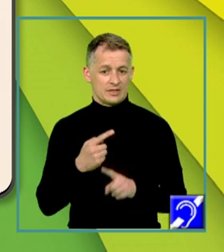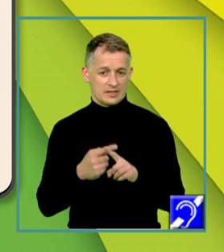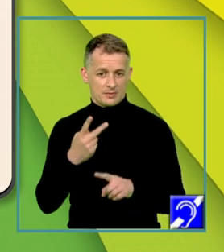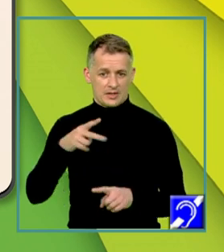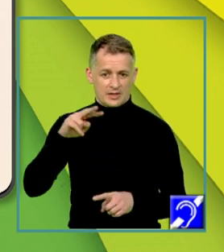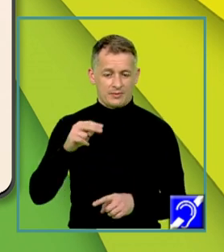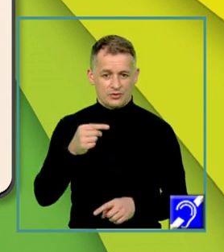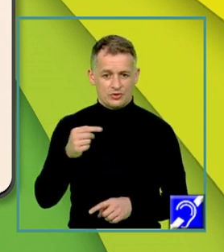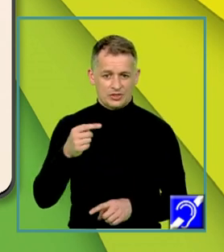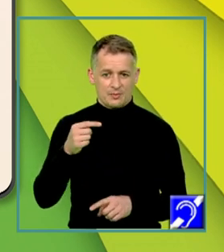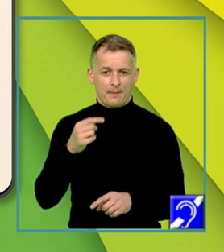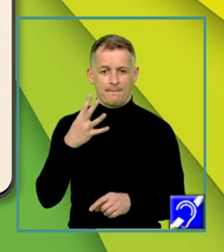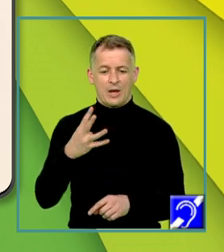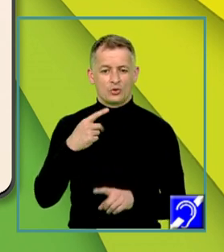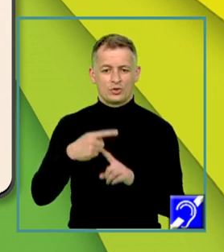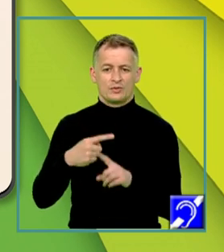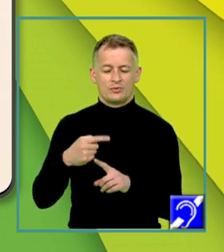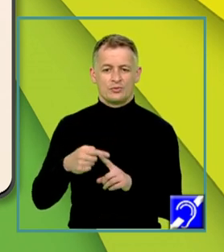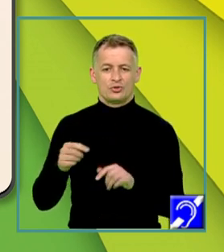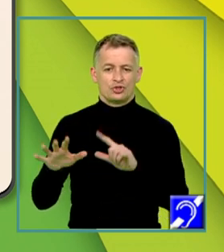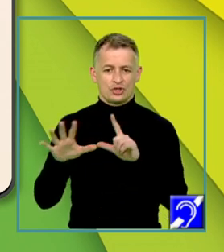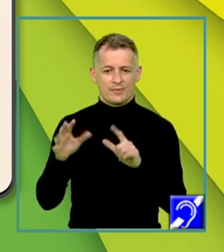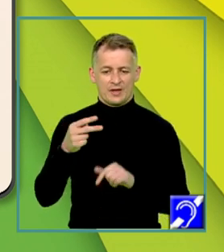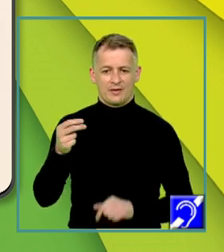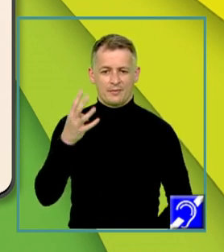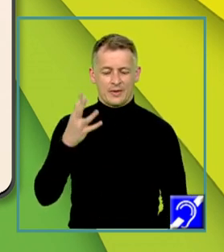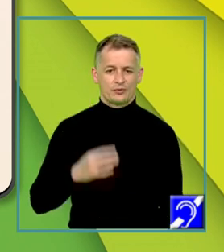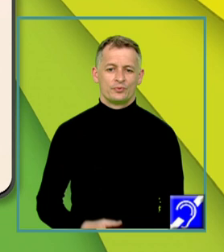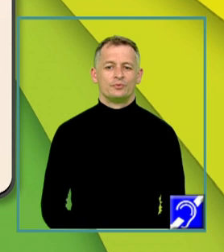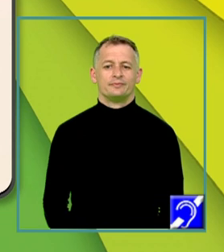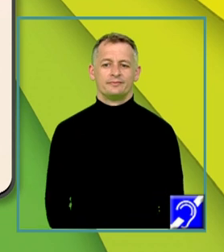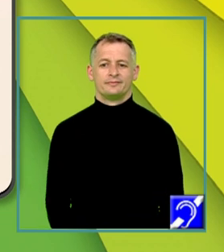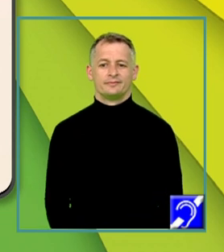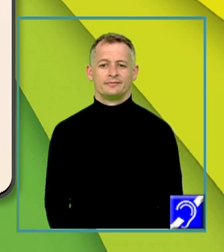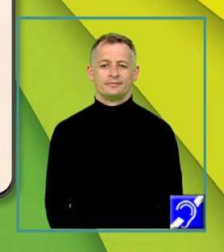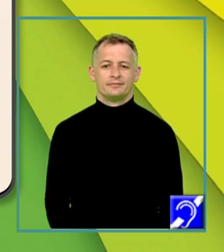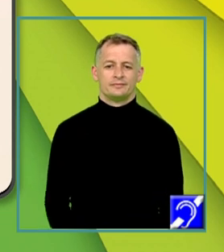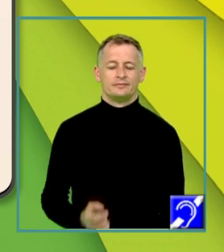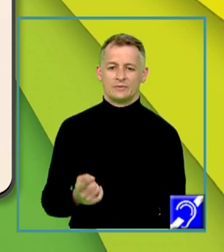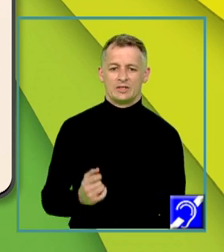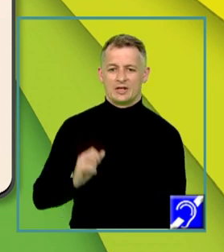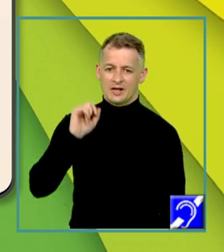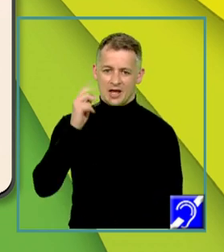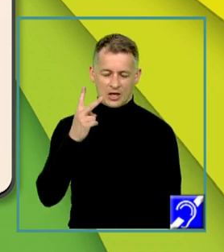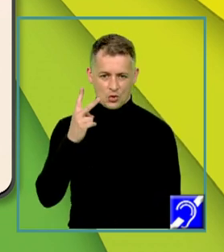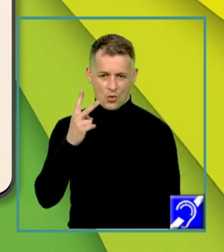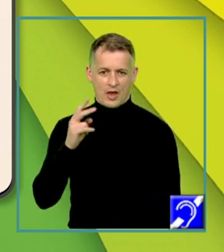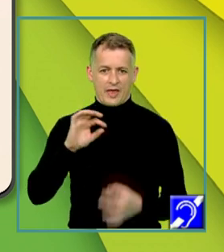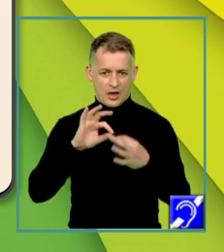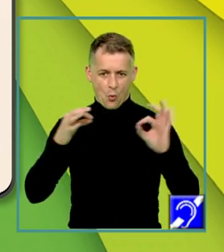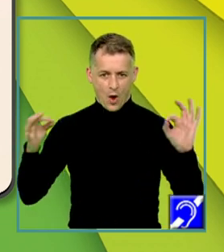pătrat minus 4X plus 7 egal cu 4. Din a doua ecuație a sistemului